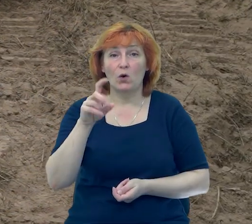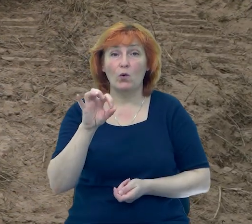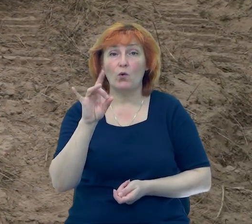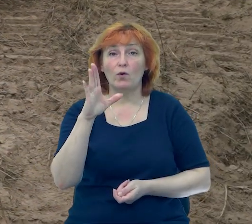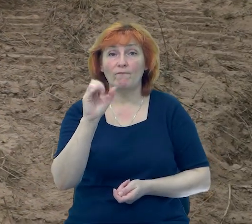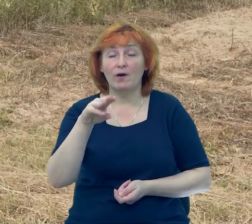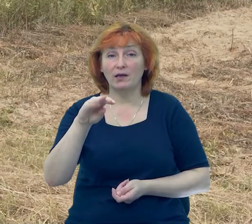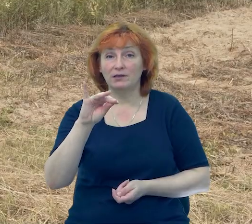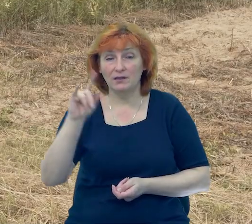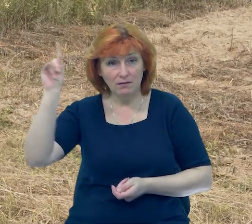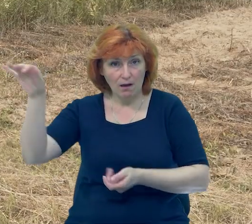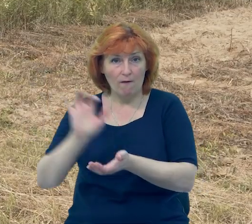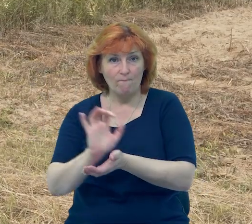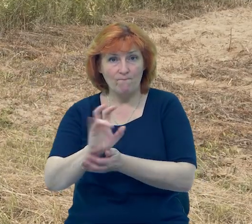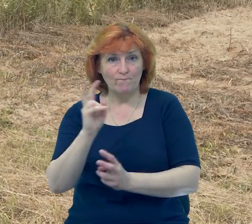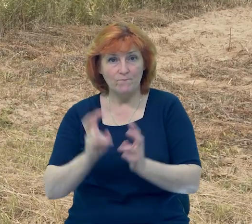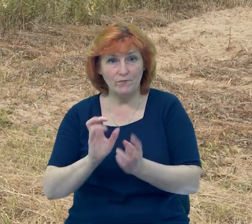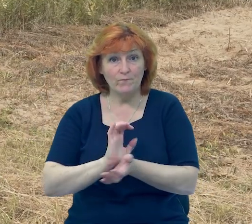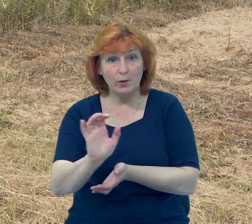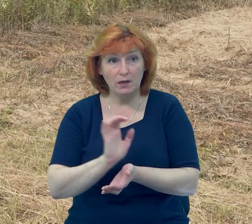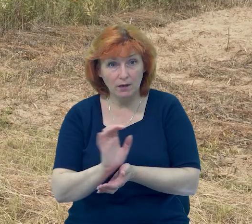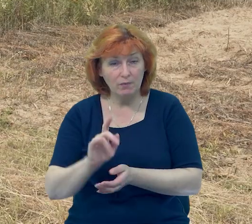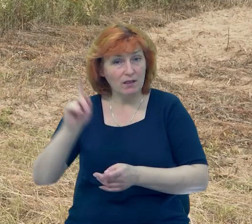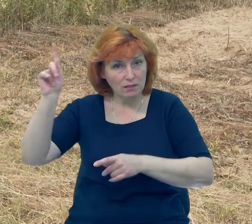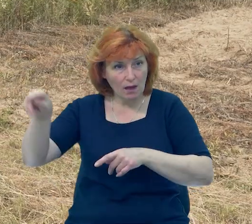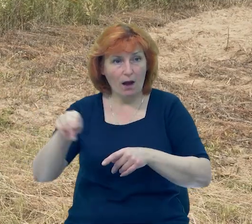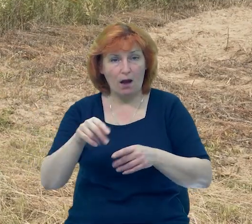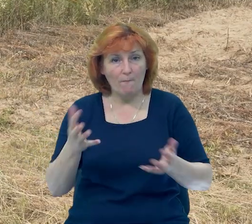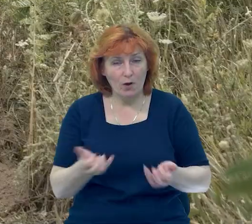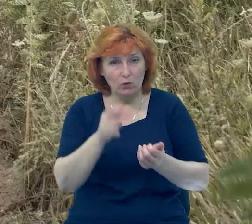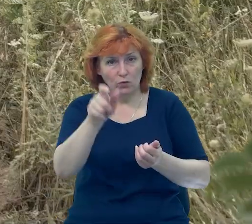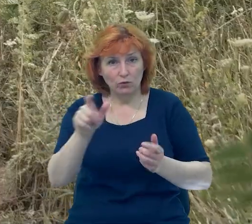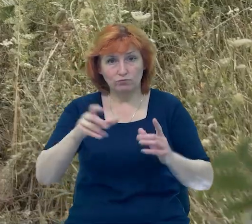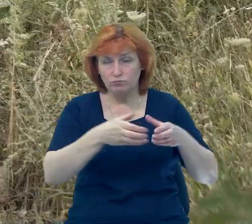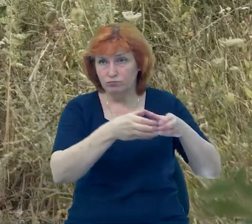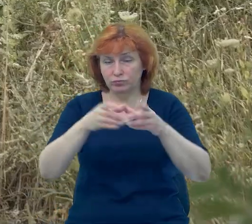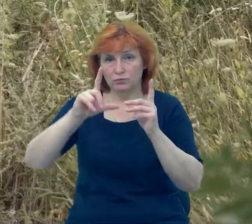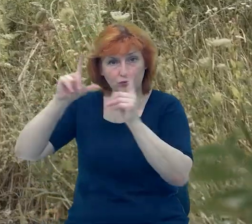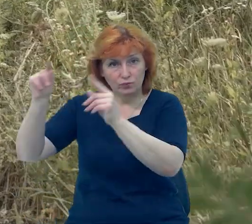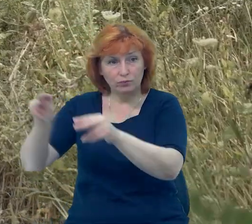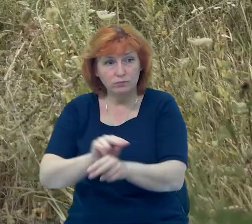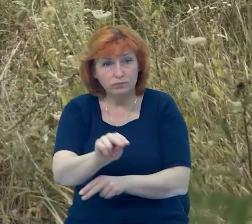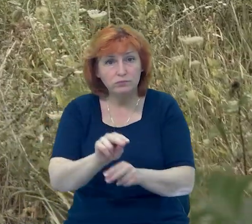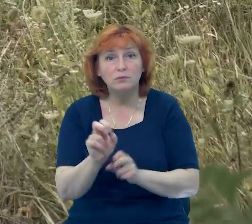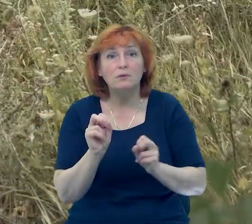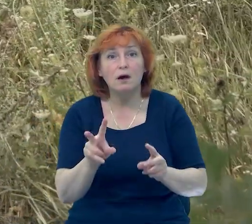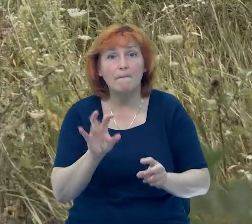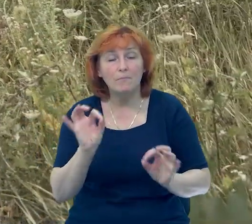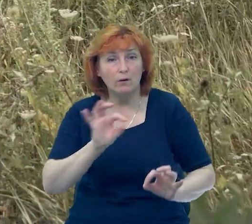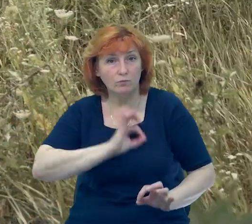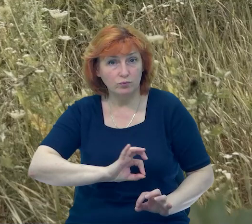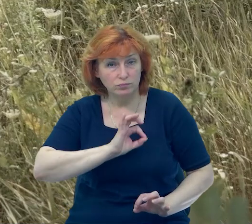там її виробили. Там же рятувальники пройшли спеціальне навчання перед тим, як приступити для розмінування за її допомогою